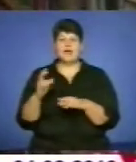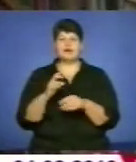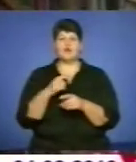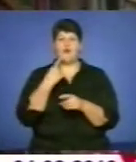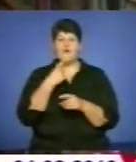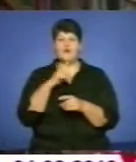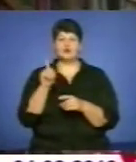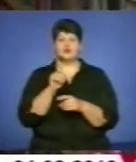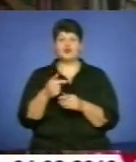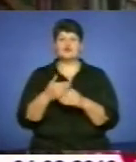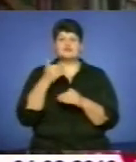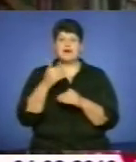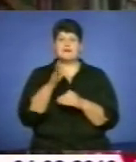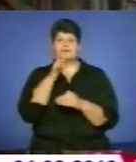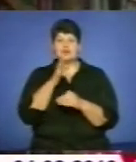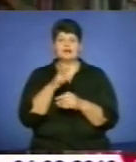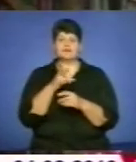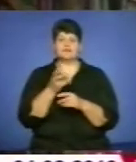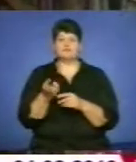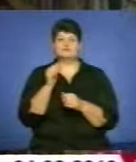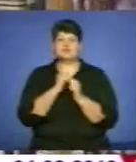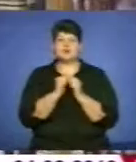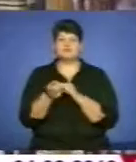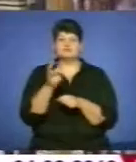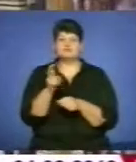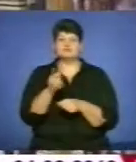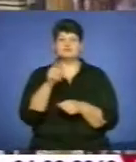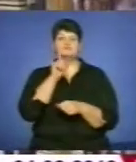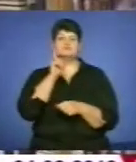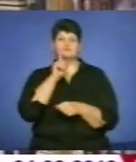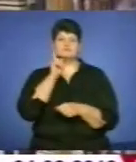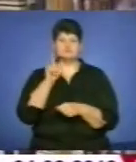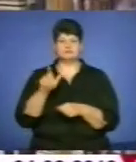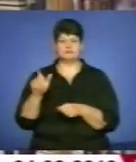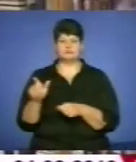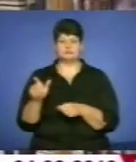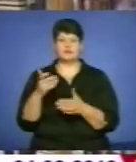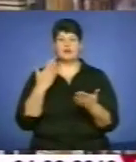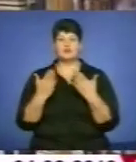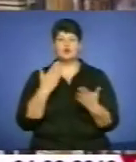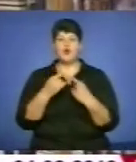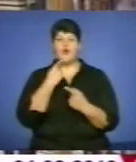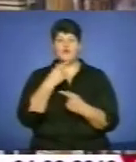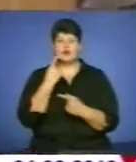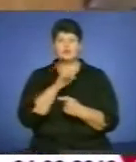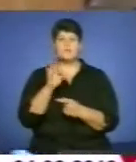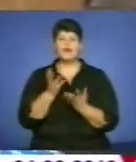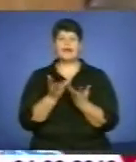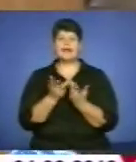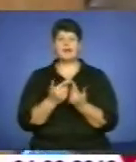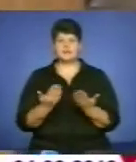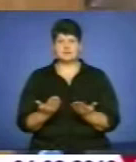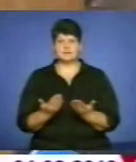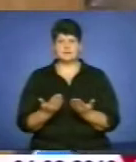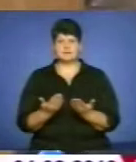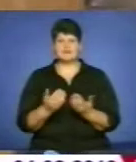каже, що останнім часом заклад частіше відвідує молодь. В основному, якщо казати так, по кількості, то